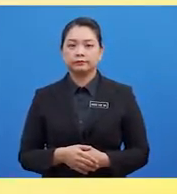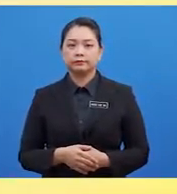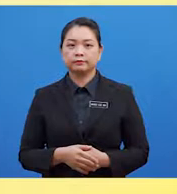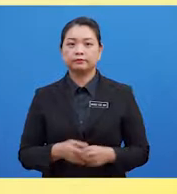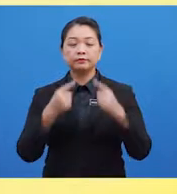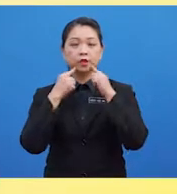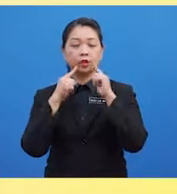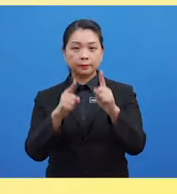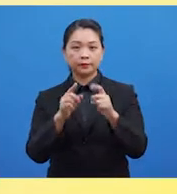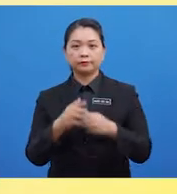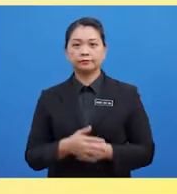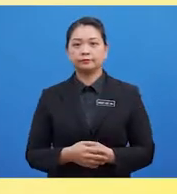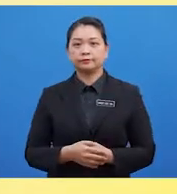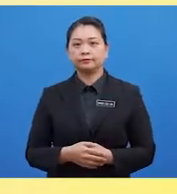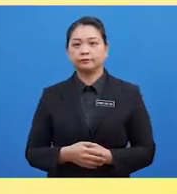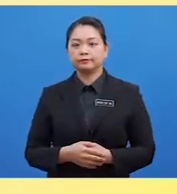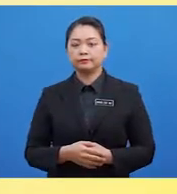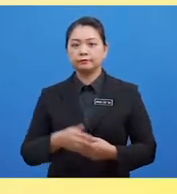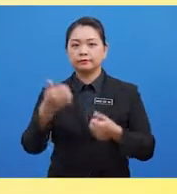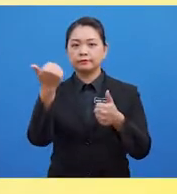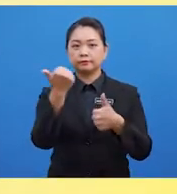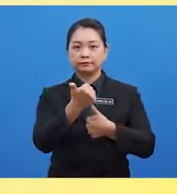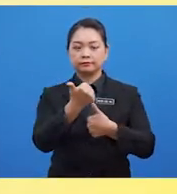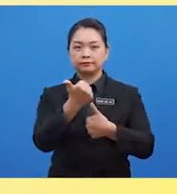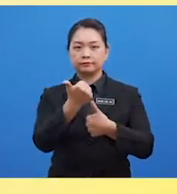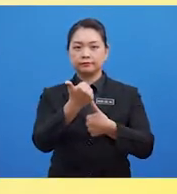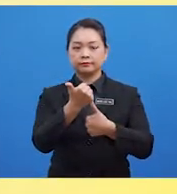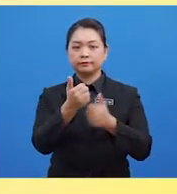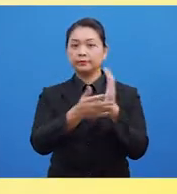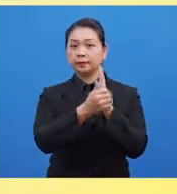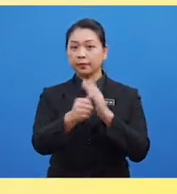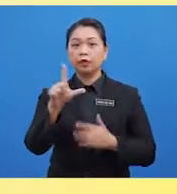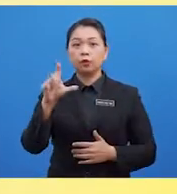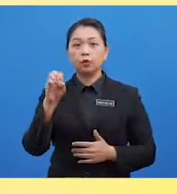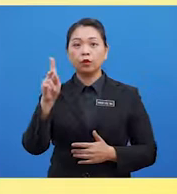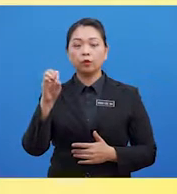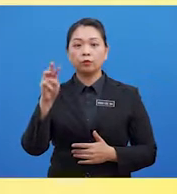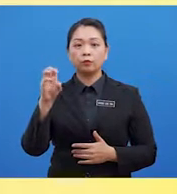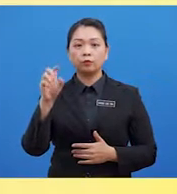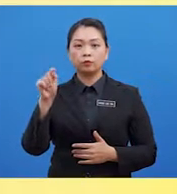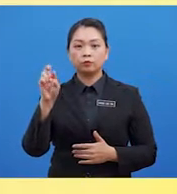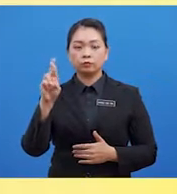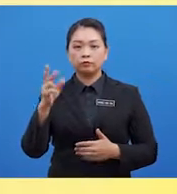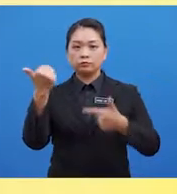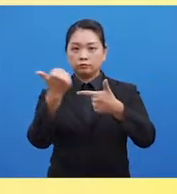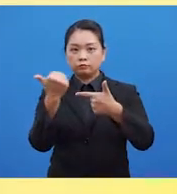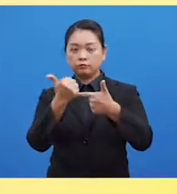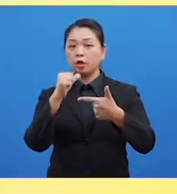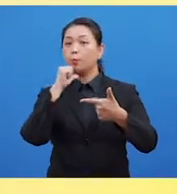Jawapan Yang Pertama Kemahiran Lokomotor Kedua